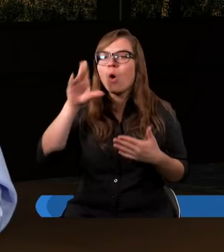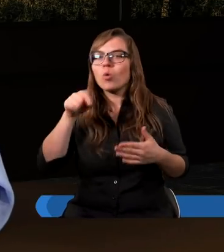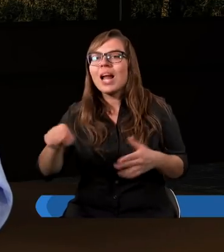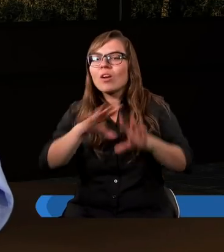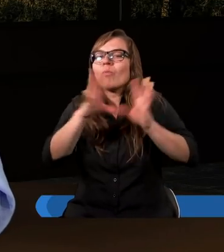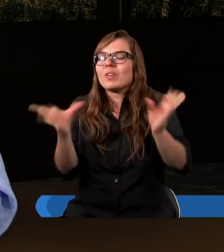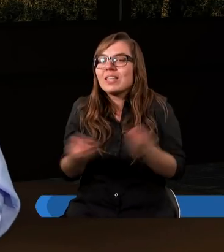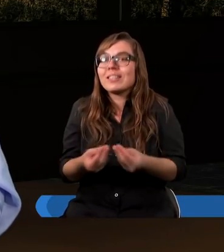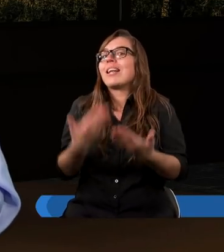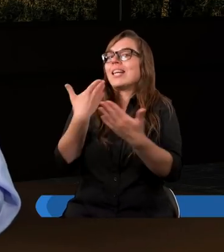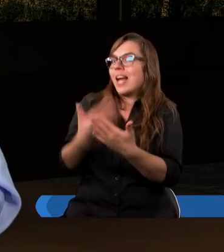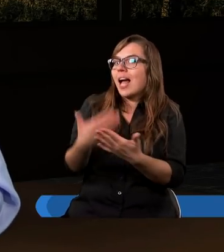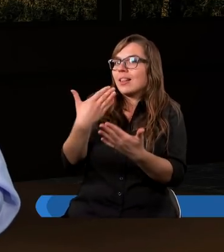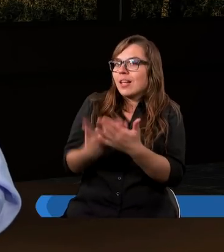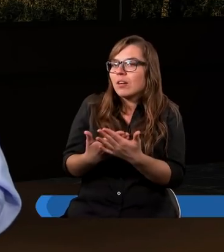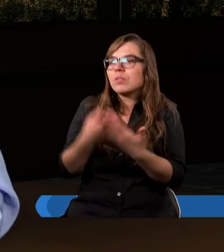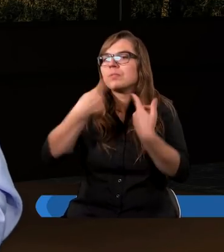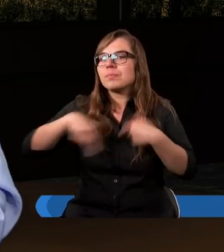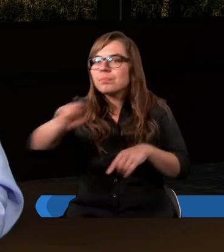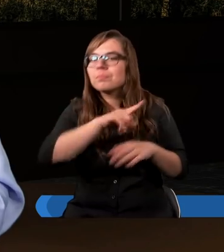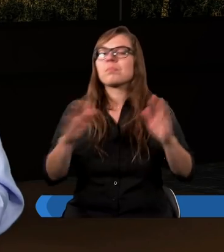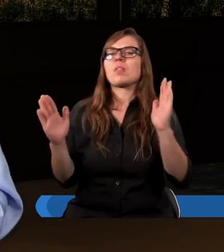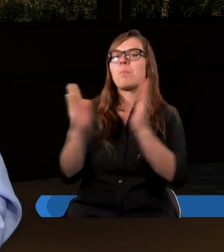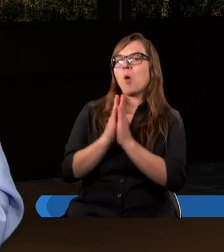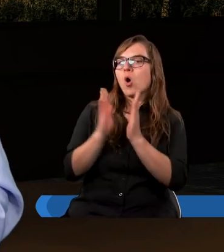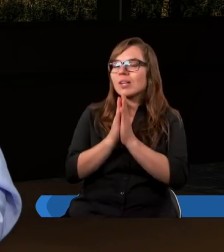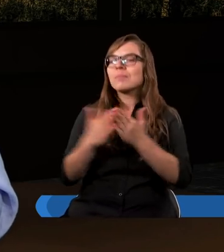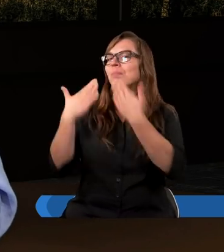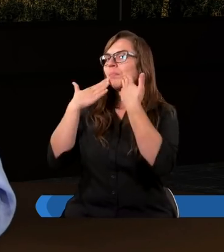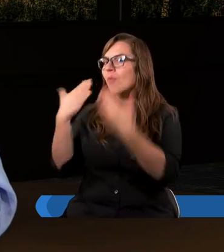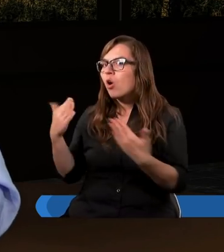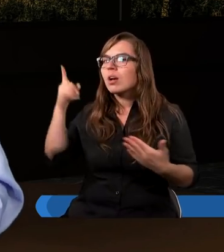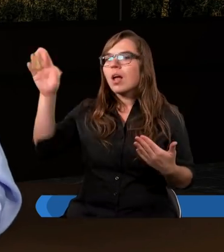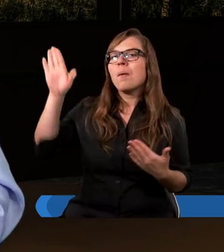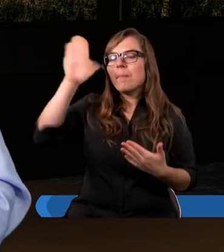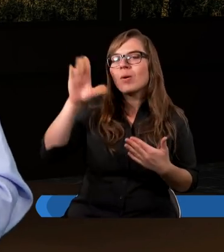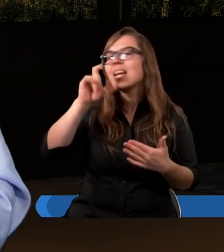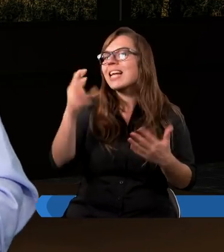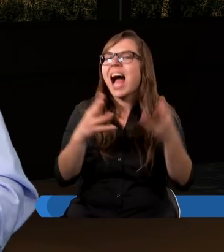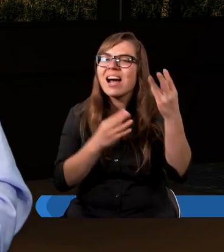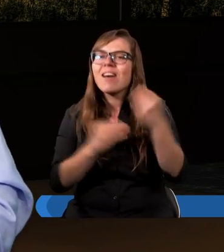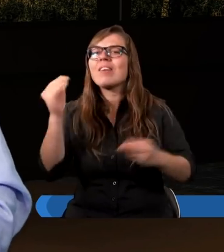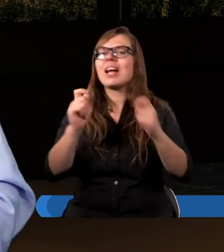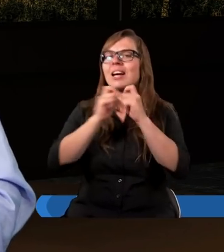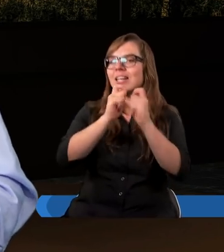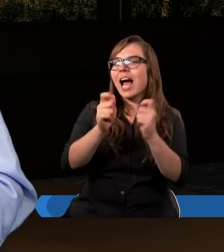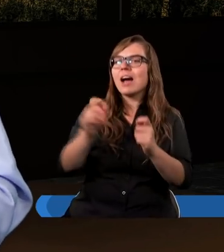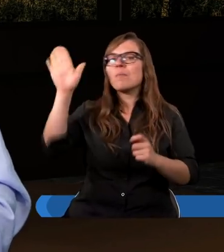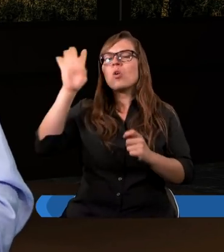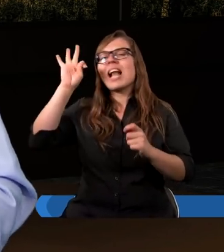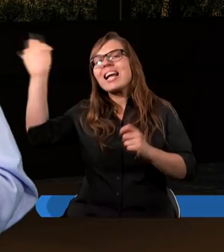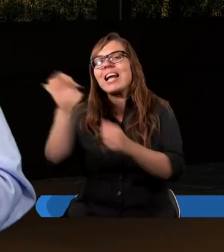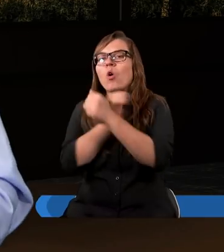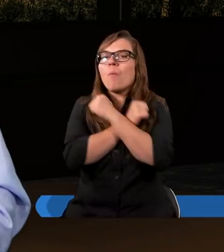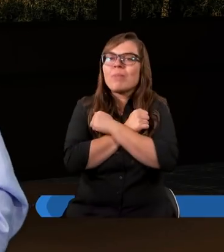to. I dlatego w modlitwie podziękujmy za wielki dar Boży, za Jego